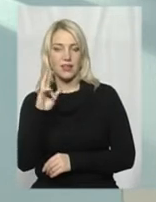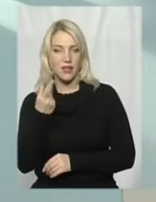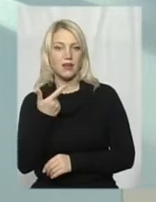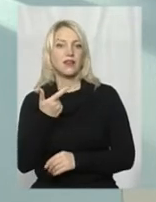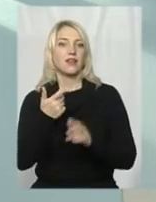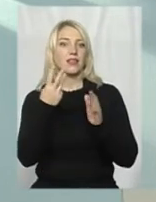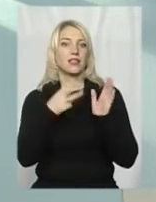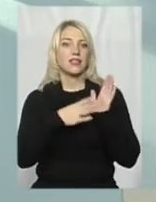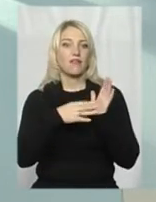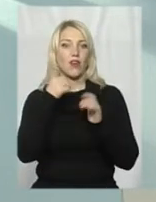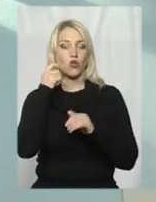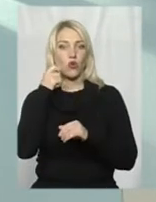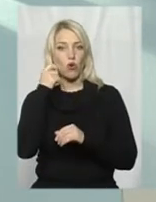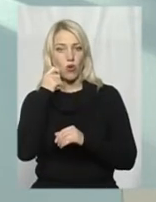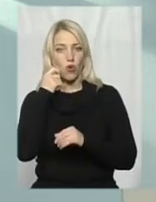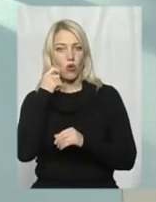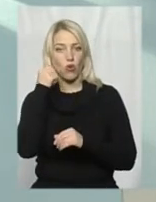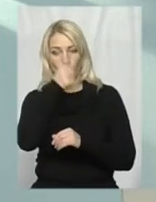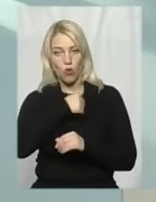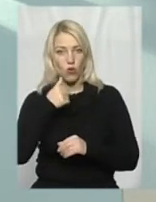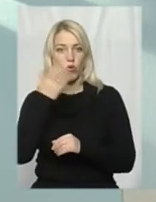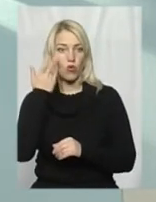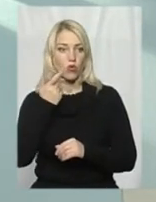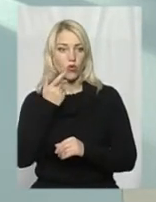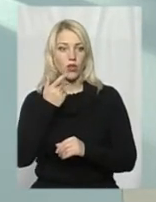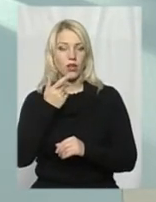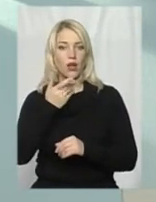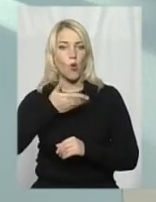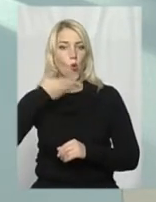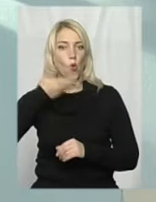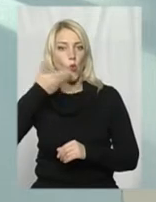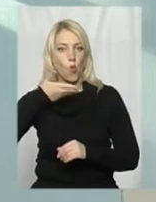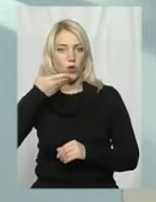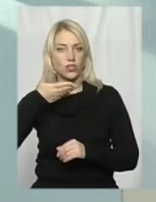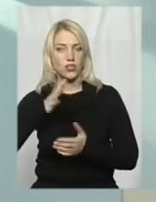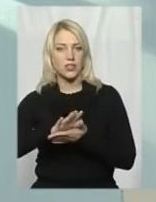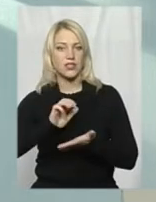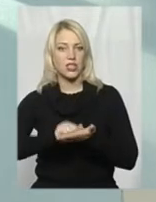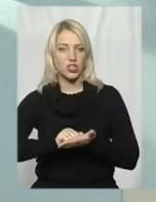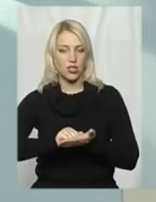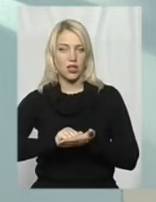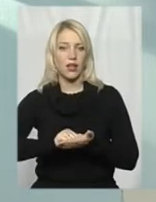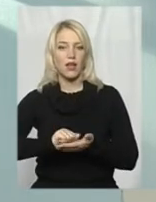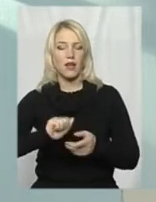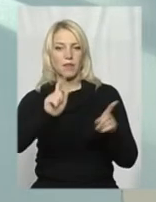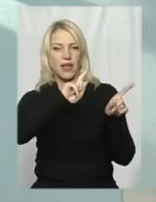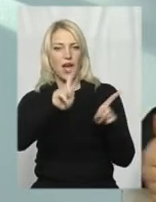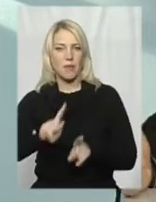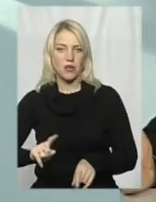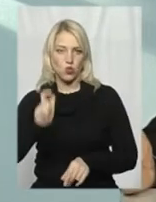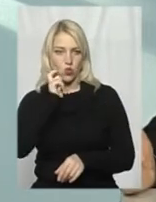союзник Гітлера, Хортийська Угорщина, знищила Карпатську Україну, а